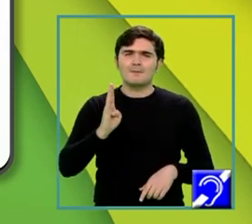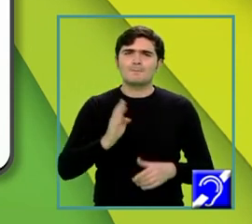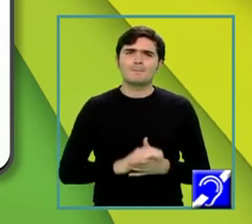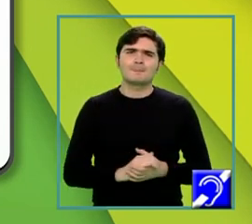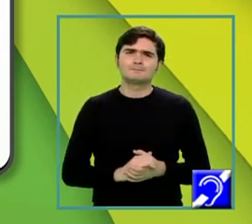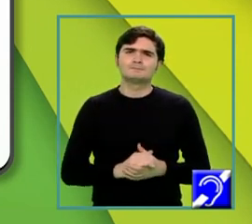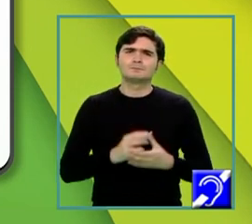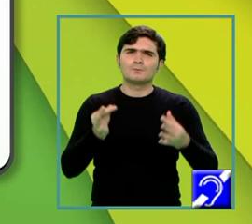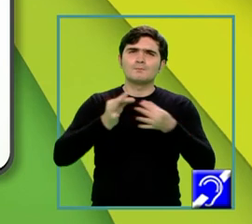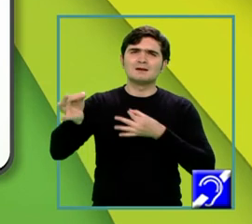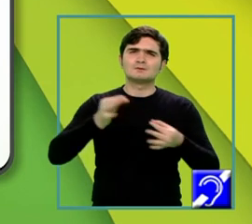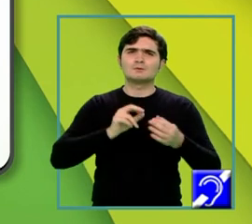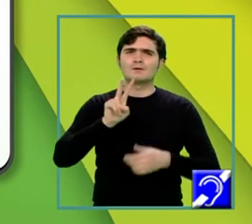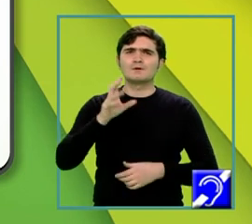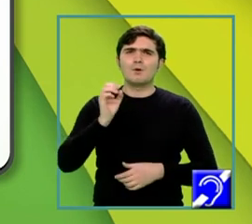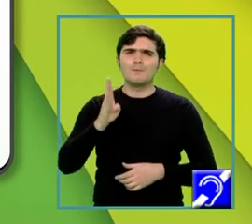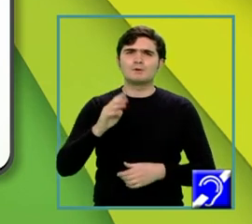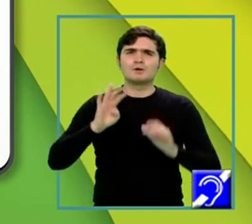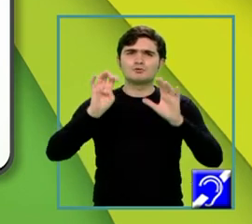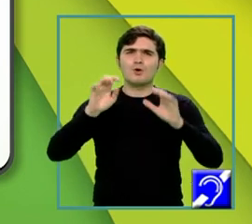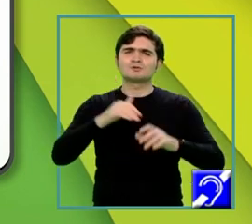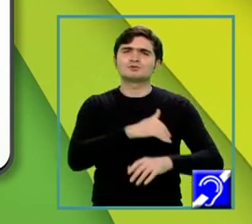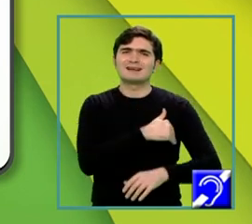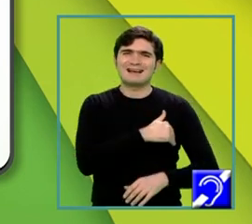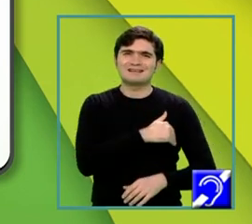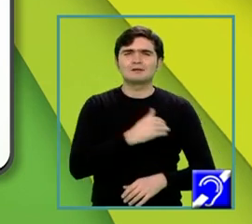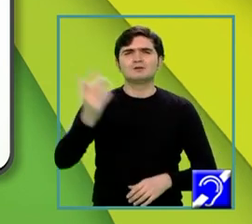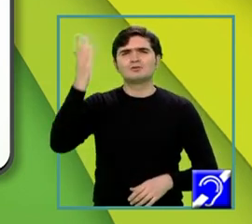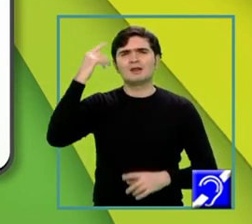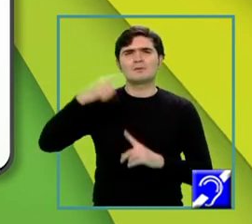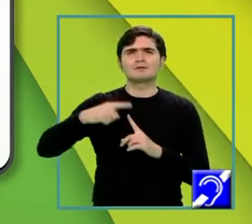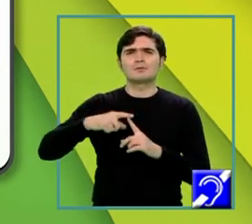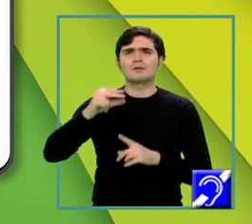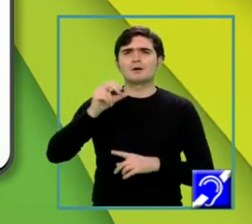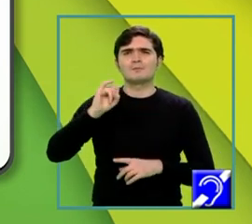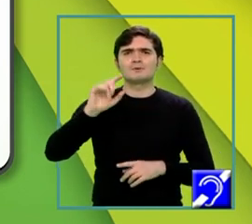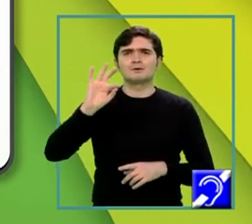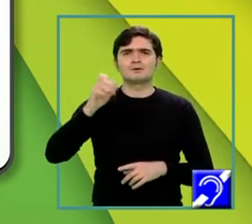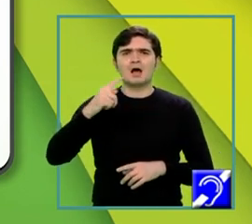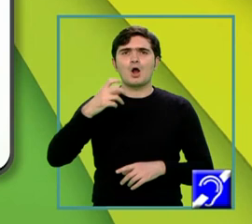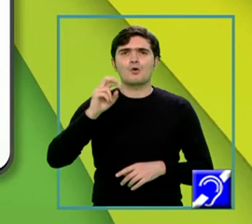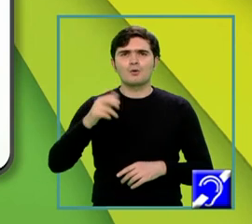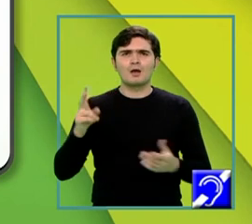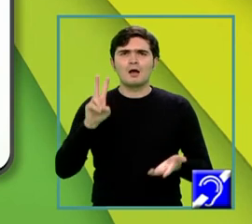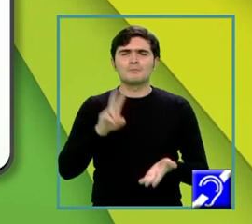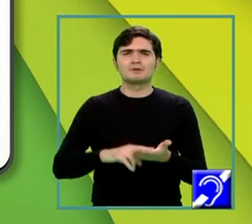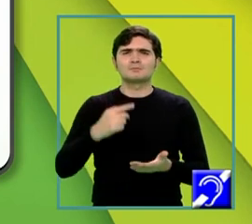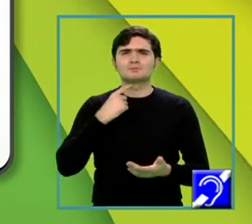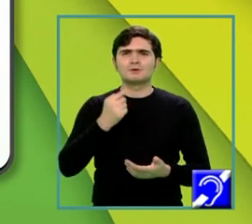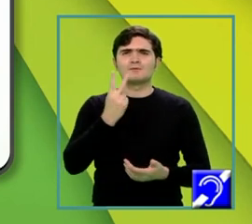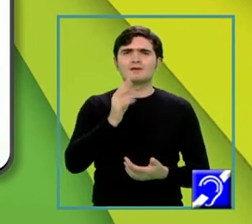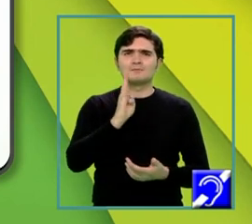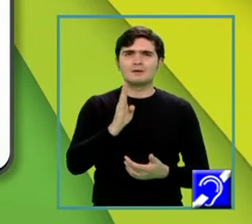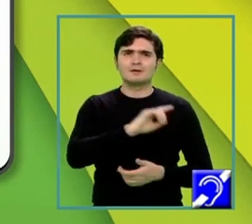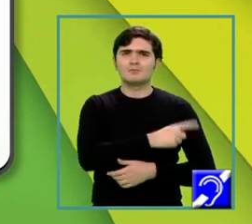măsura unghiului VOB de 90 de grade, celebra teorema lui Pitagora, pe care o aplicăm aici și obținem că VB la